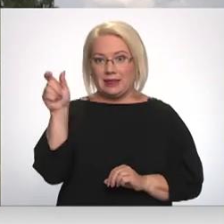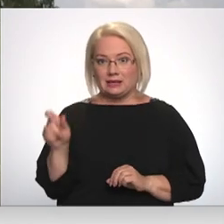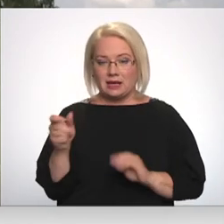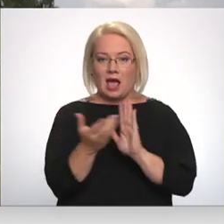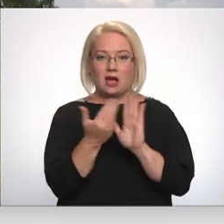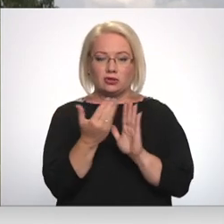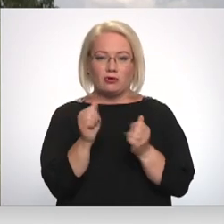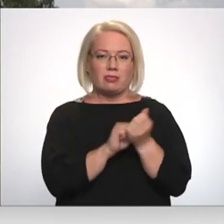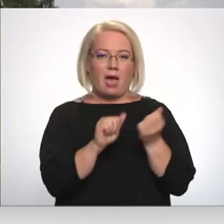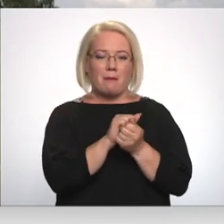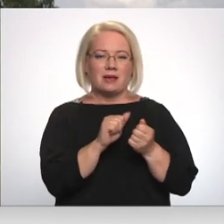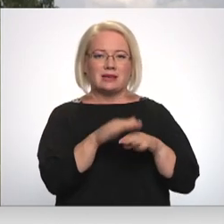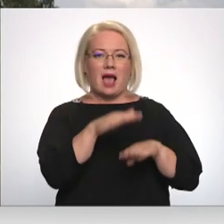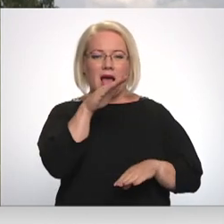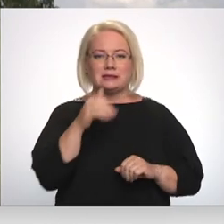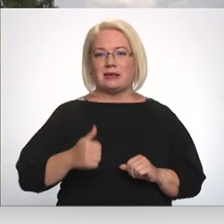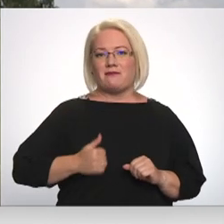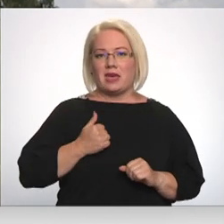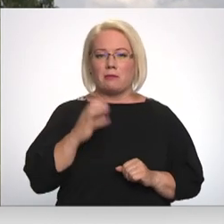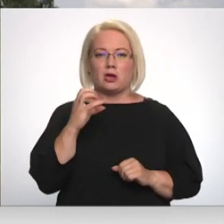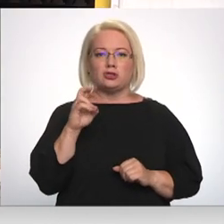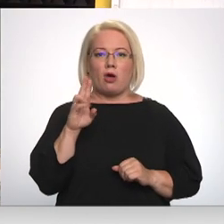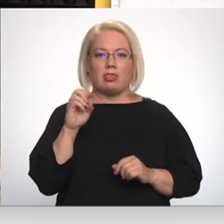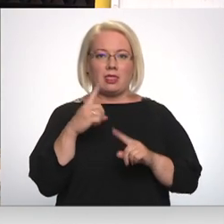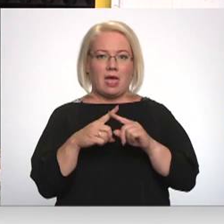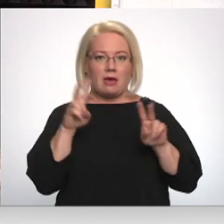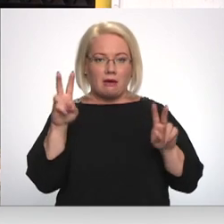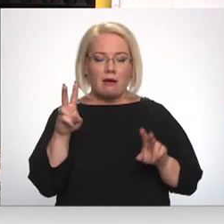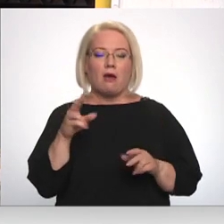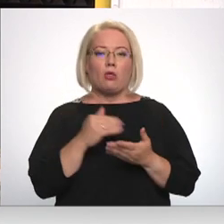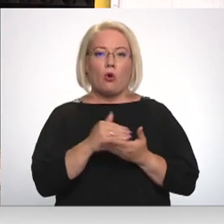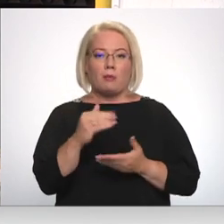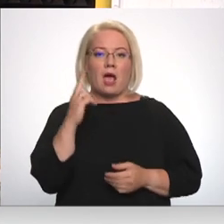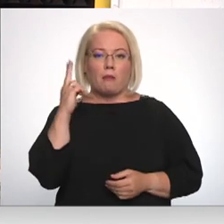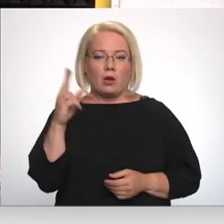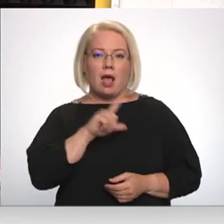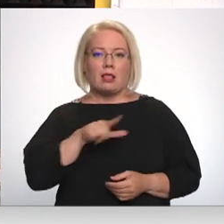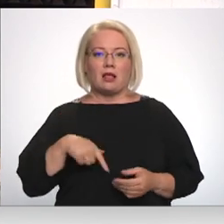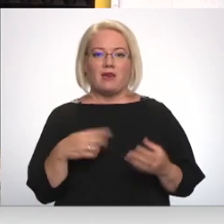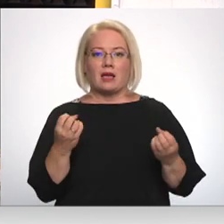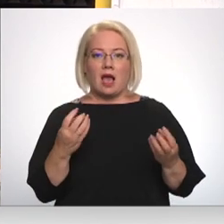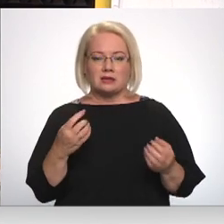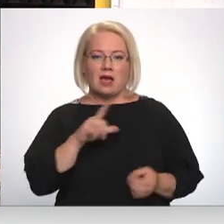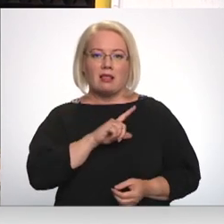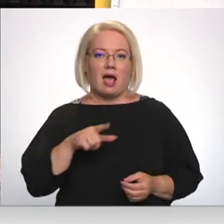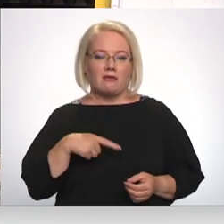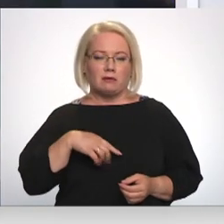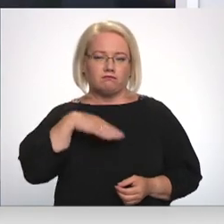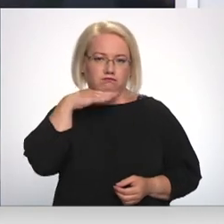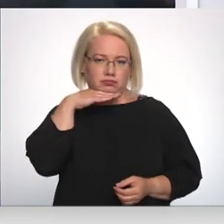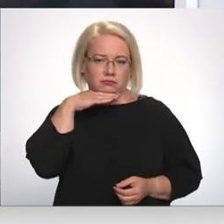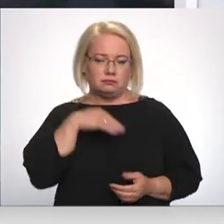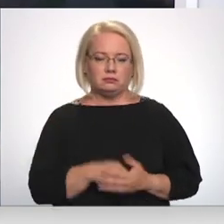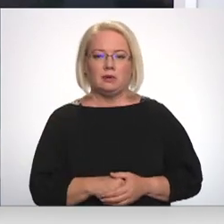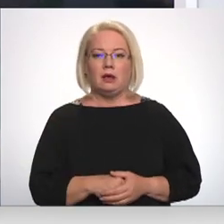uzglībāšanas operātori Konexus, sniegto informāciju turpina apgalvot, ka Latvijas gāzai gāzes esot vairāk nekā pietiekami.